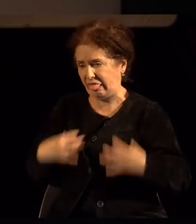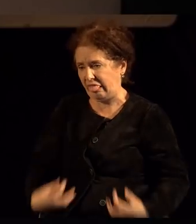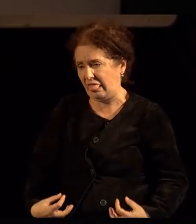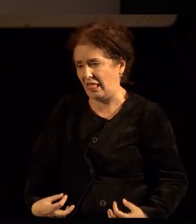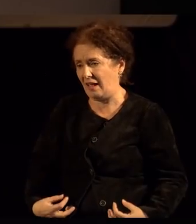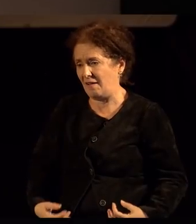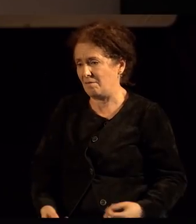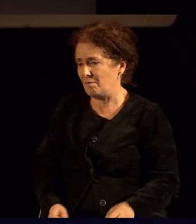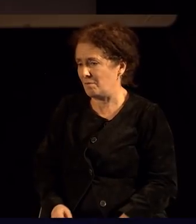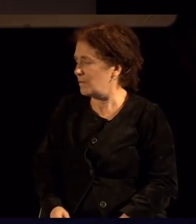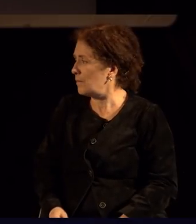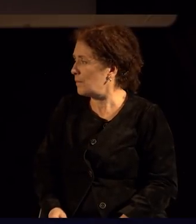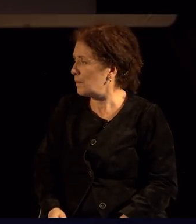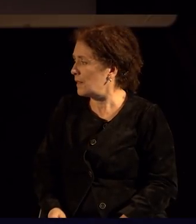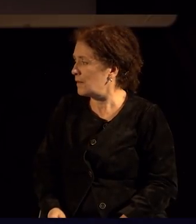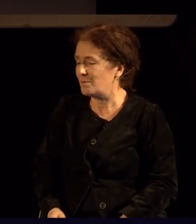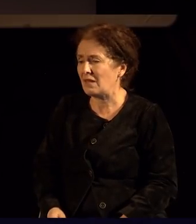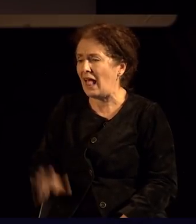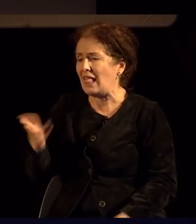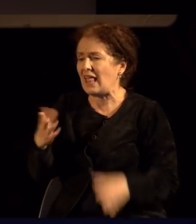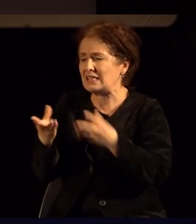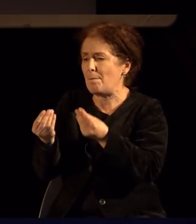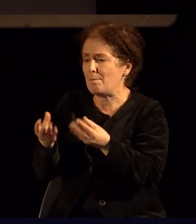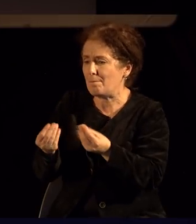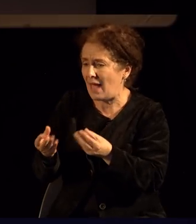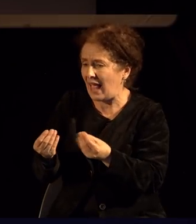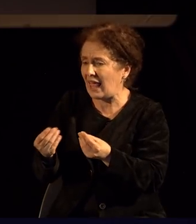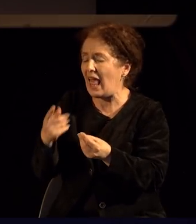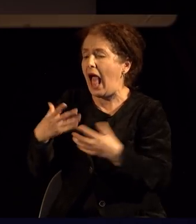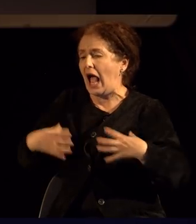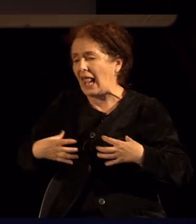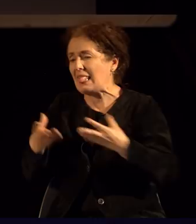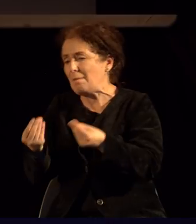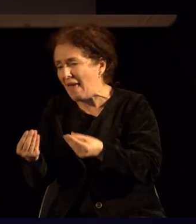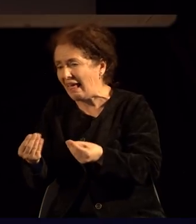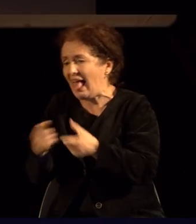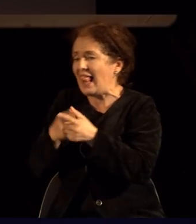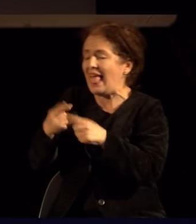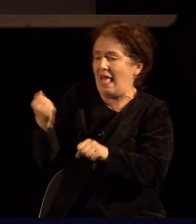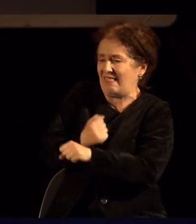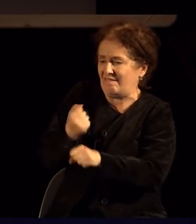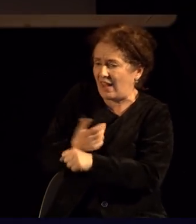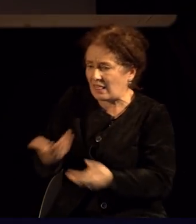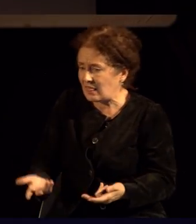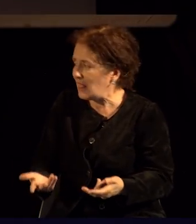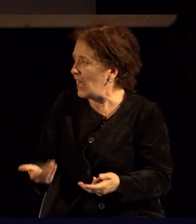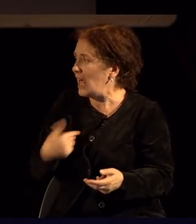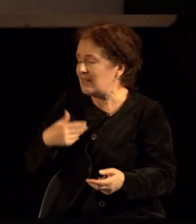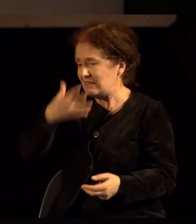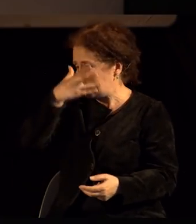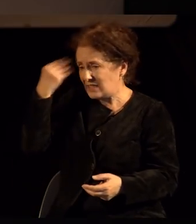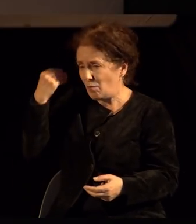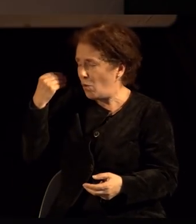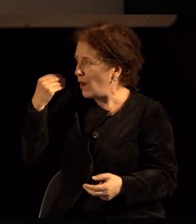да не са премногу меки или премногу тврди да не сом заборавила да